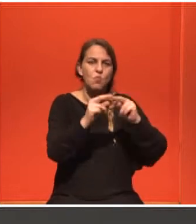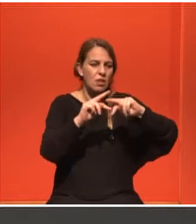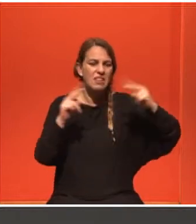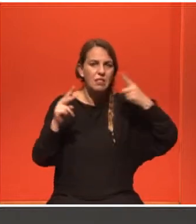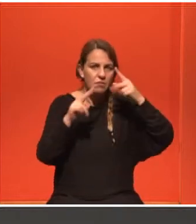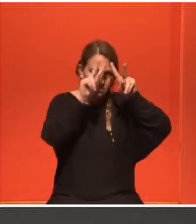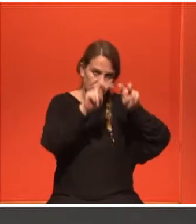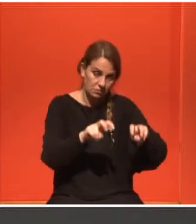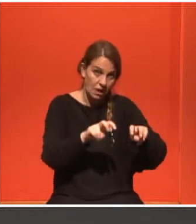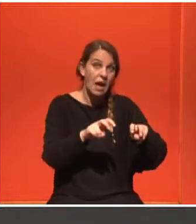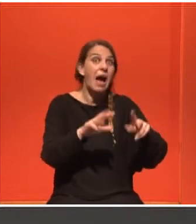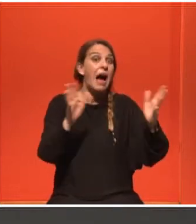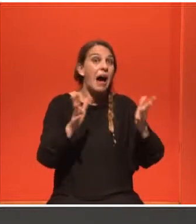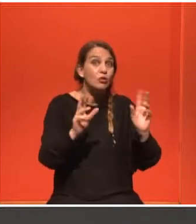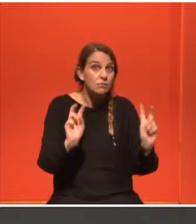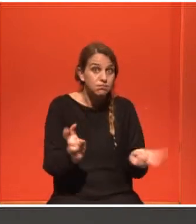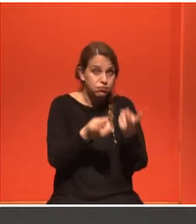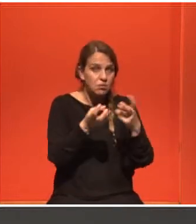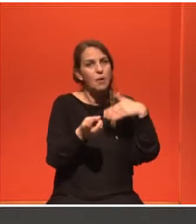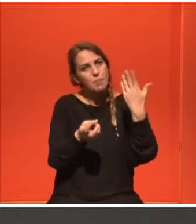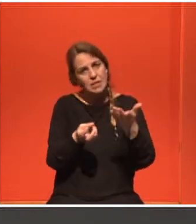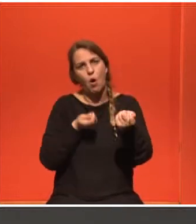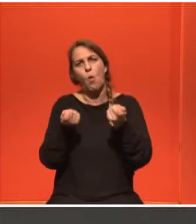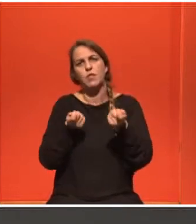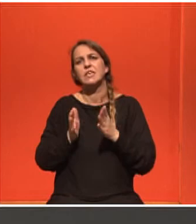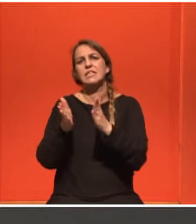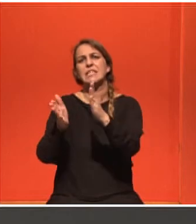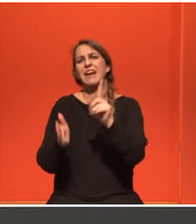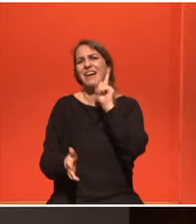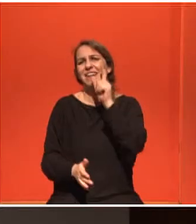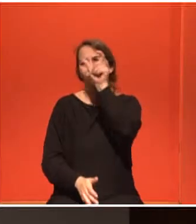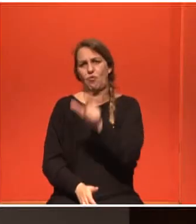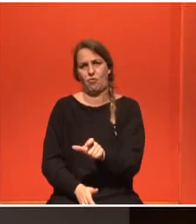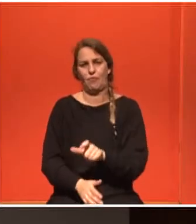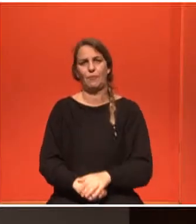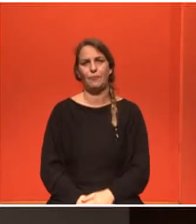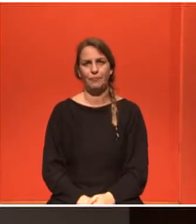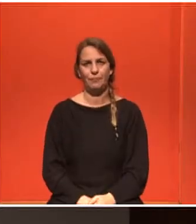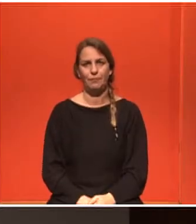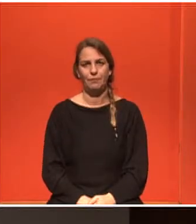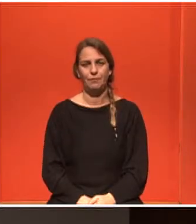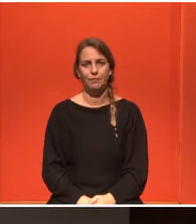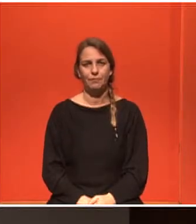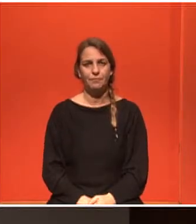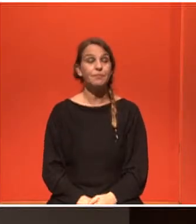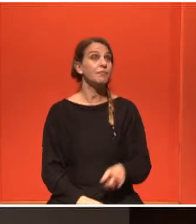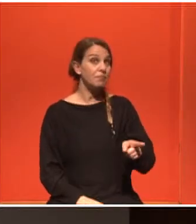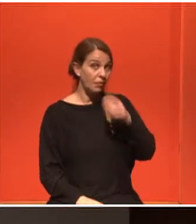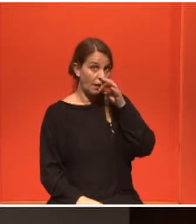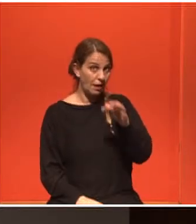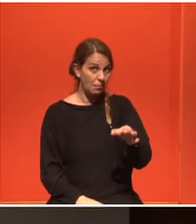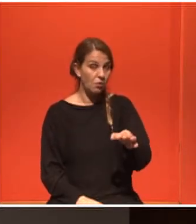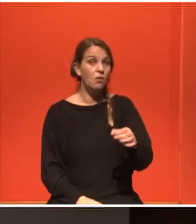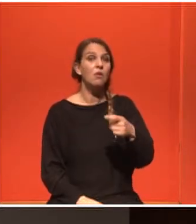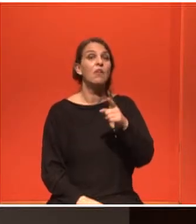ανάλογα με τα αποτελέσματα του ελέγχου θα κατευθύνουν και την κόρη βέβαια. Εδώ να τονίσω ότι από τη μελέτη που ανέφερα ο